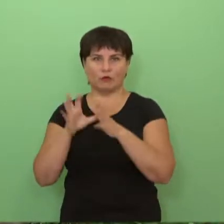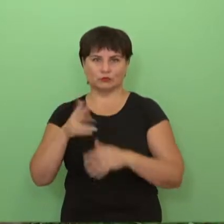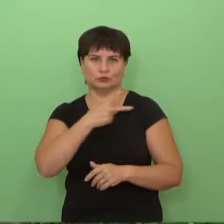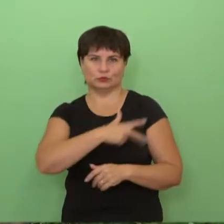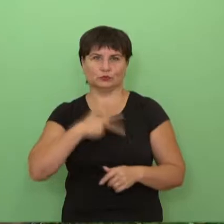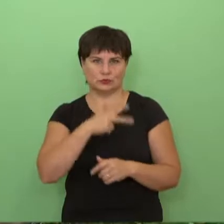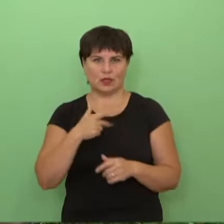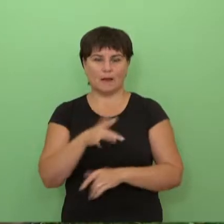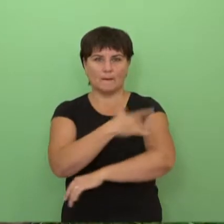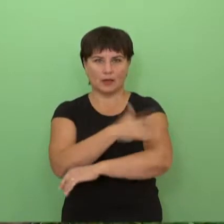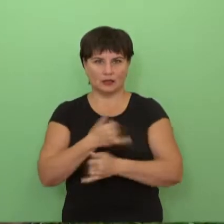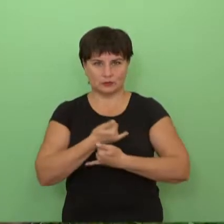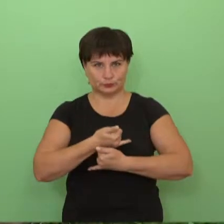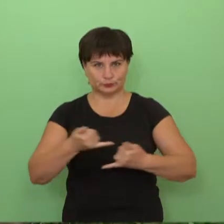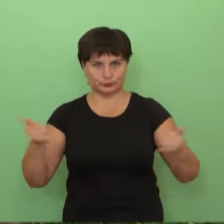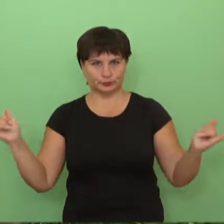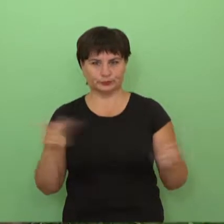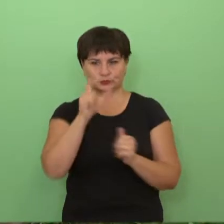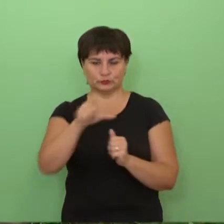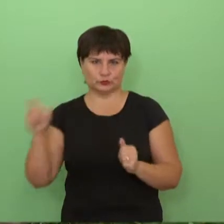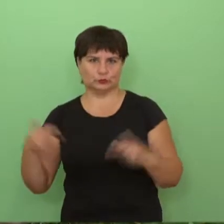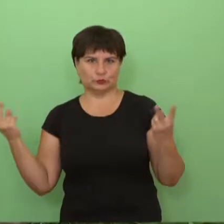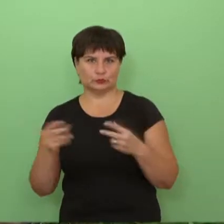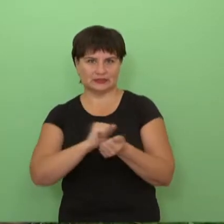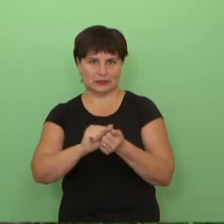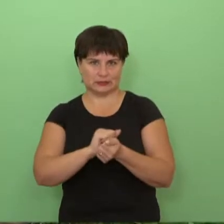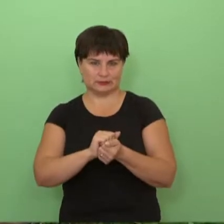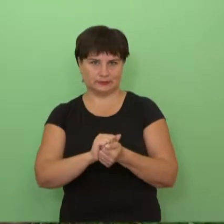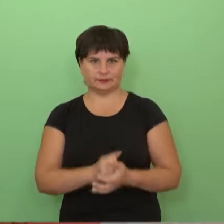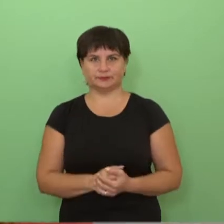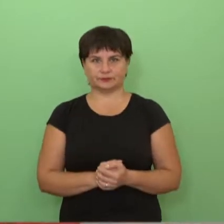Ir į kurs daugumai kėdainiečių reikalinga socialinė skalbyklą.